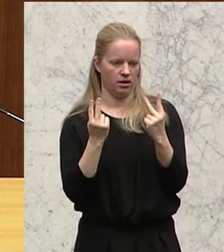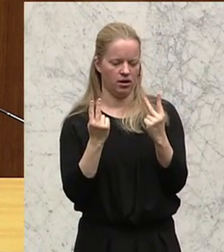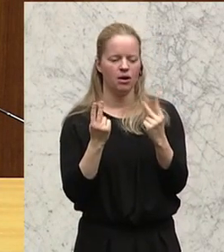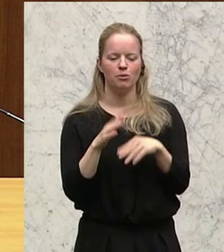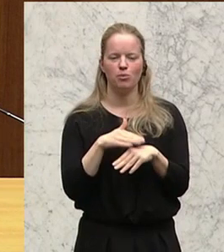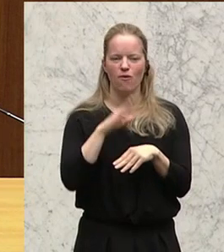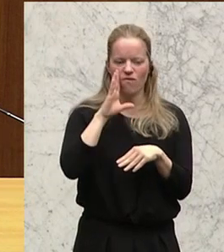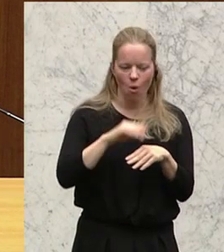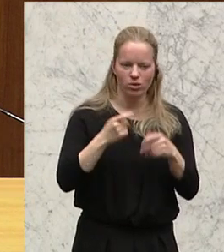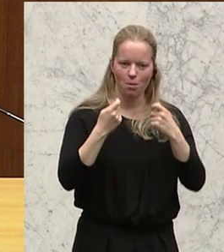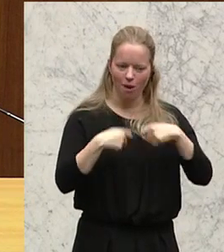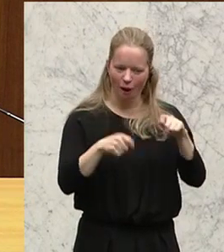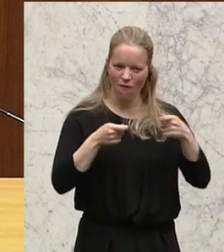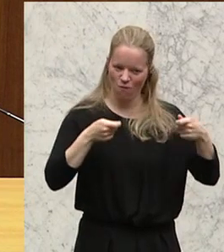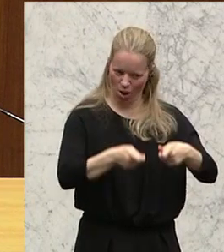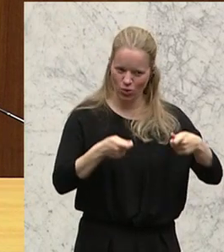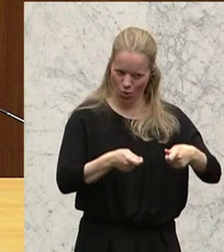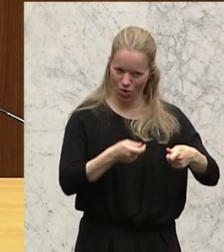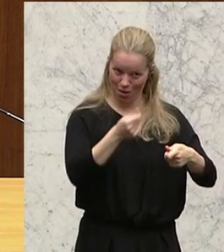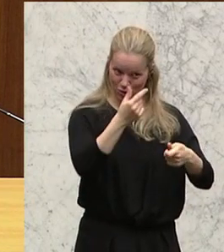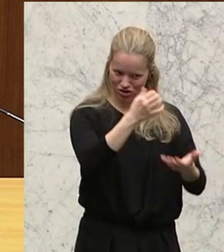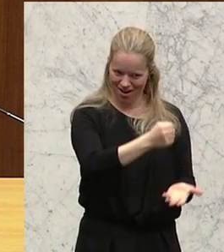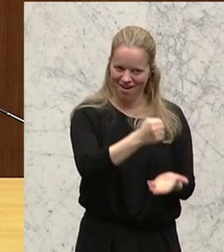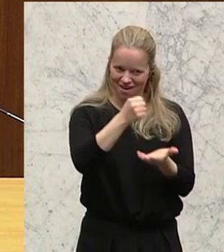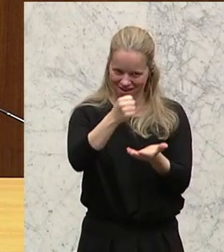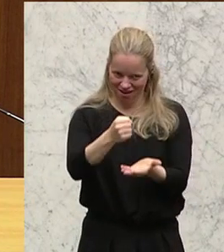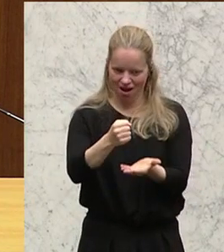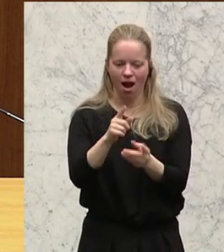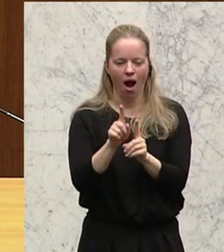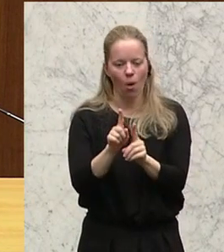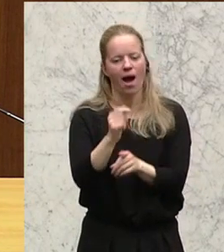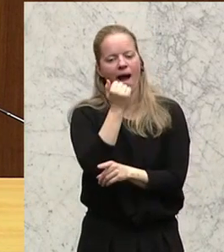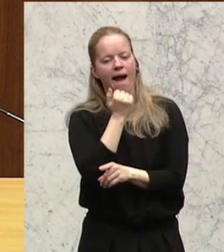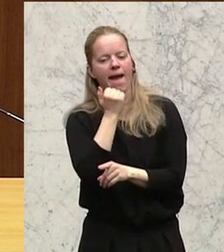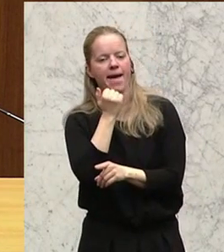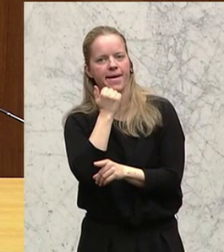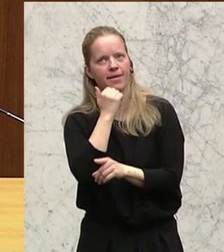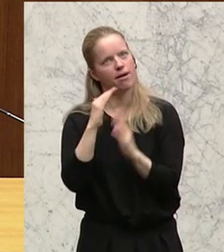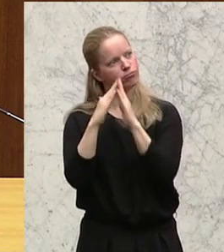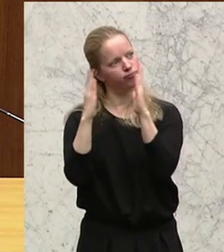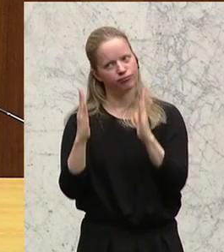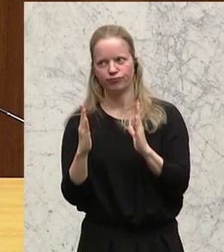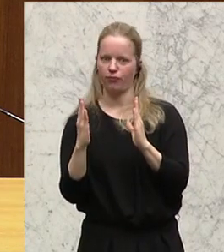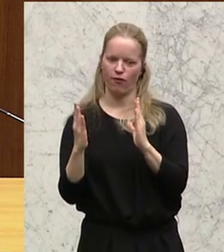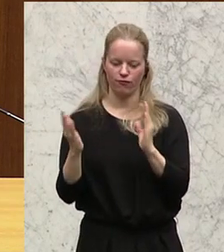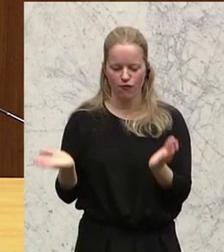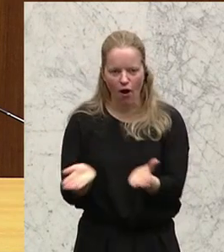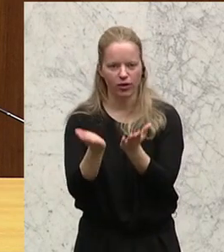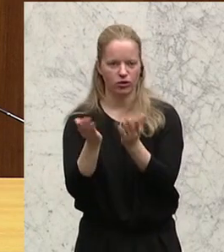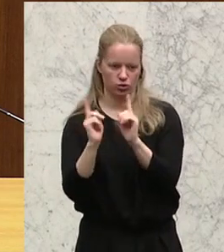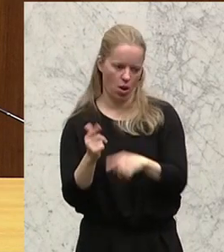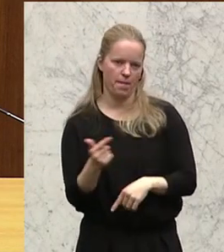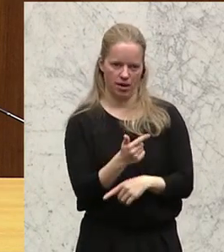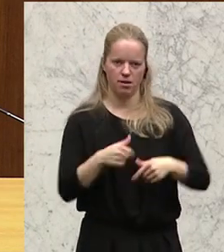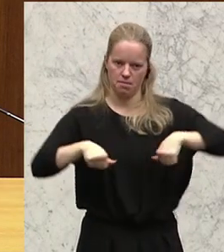Wohnbauförderung müssen daher selbstverständlich auch der Eigenheimförderung zur Verfügung stehen. Damit